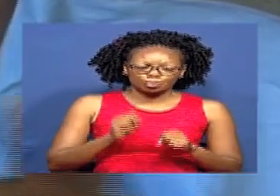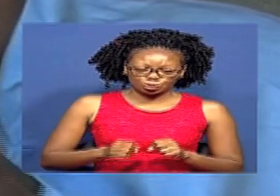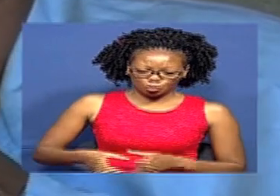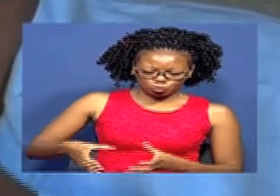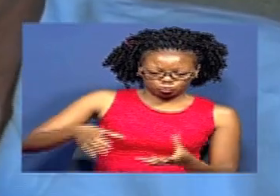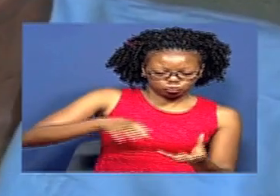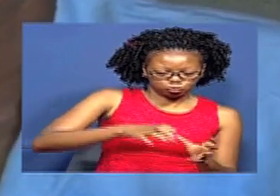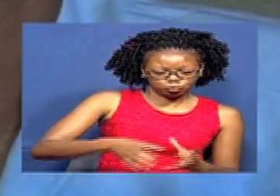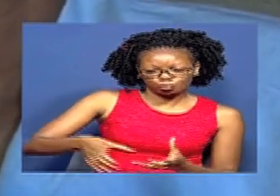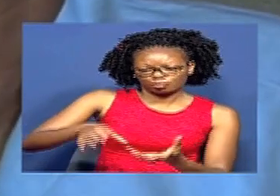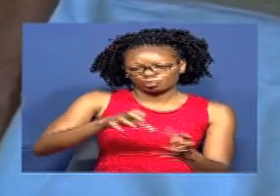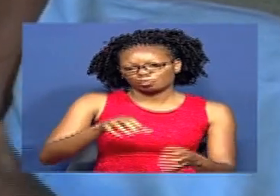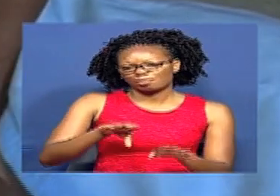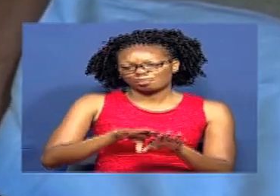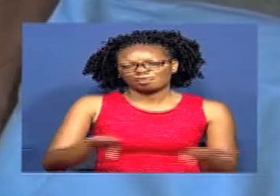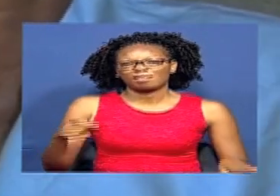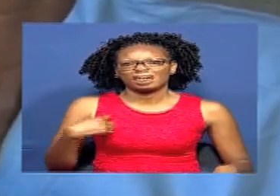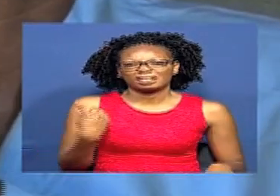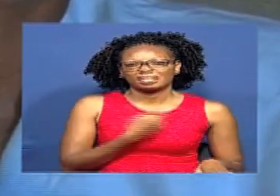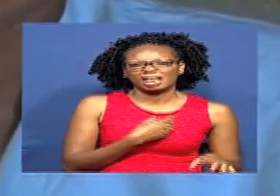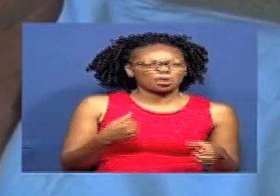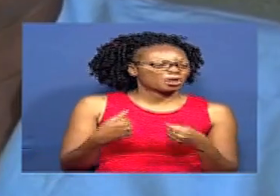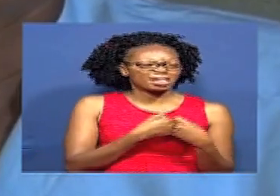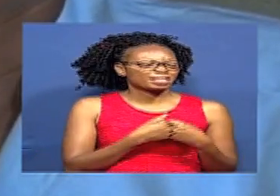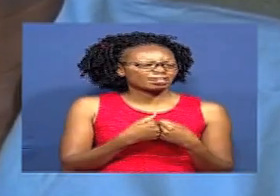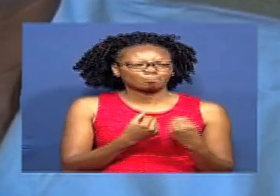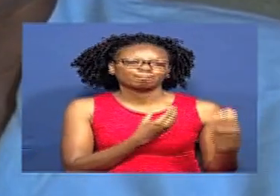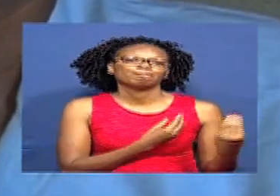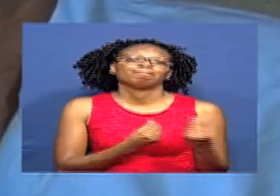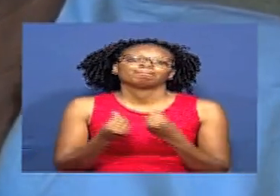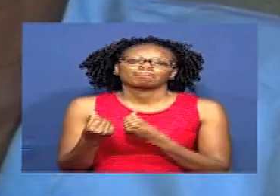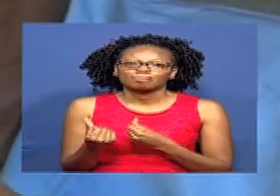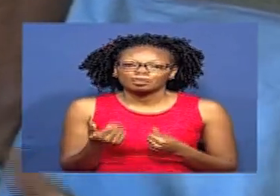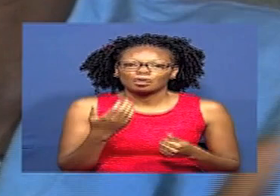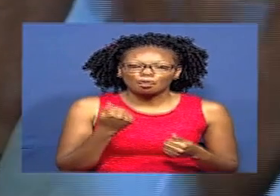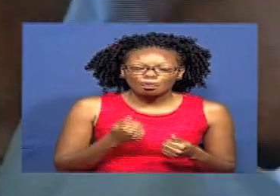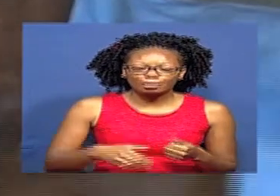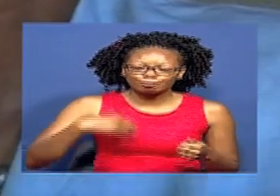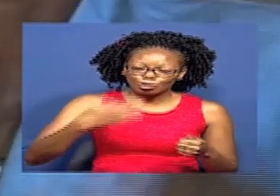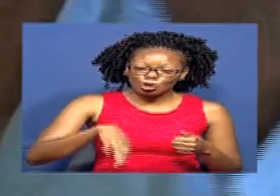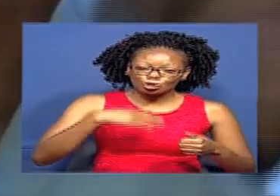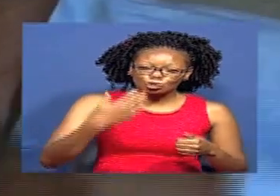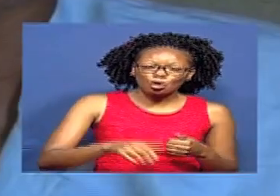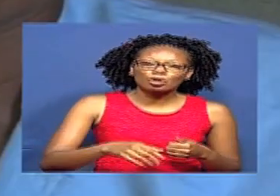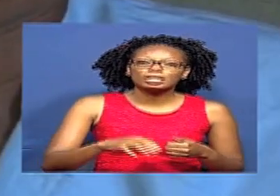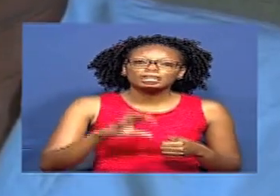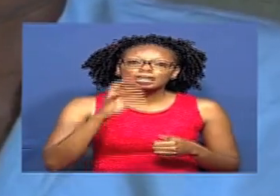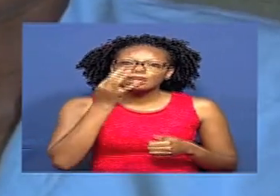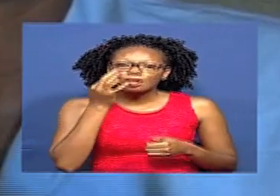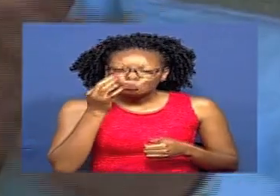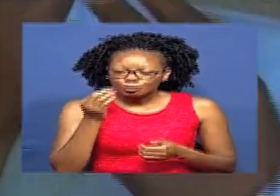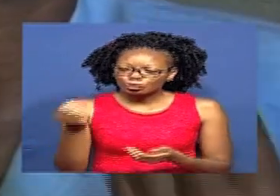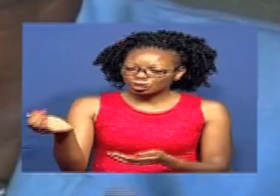iyo maji Kwa mashamba zetu Na fikiri hatungekua na shida Kwa sababu Tungekua tunamazao ya kila wakati